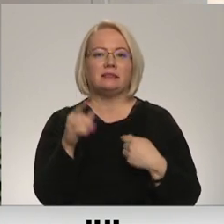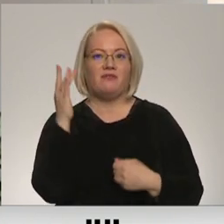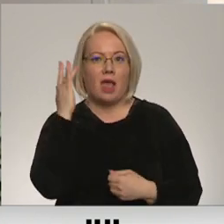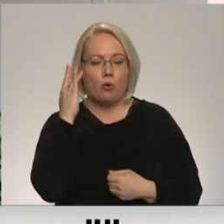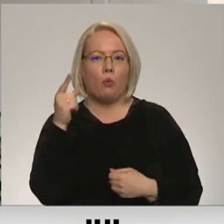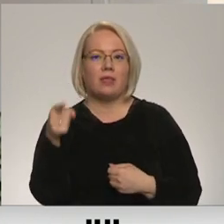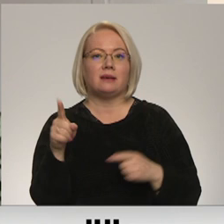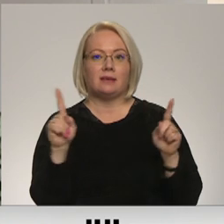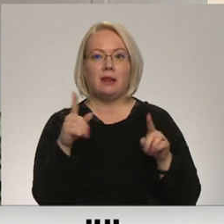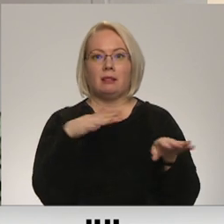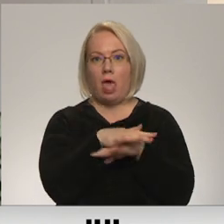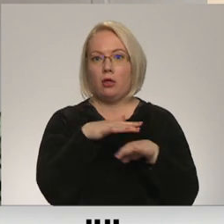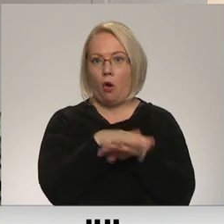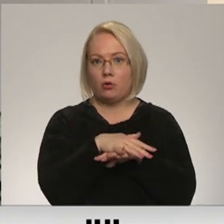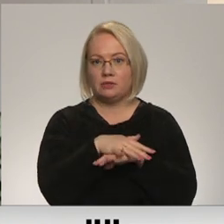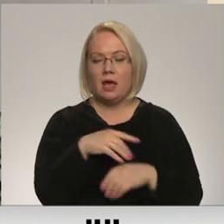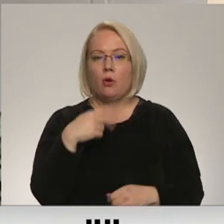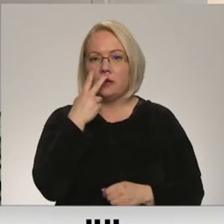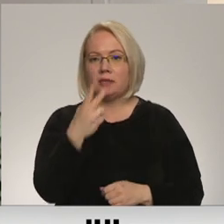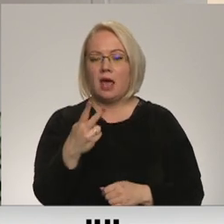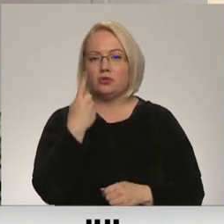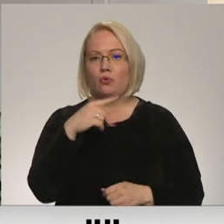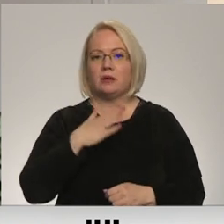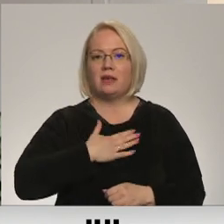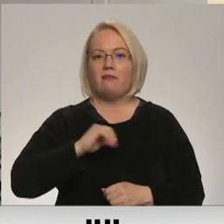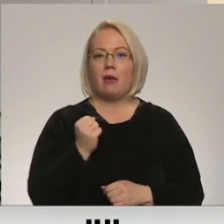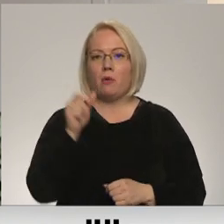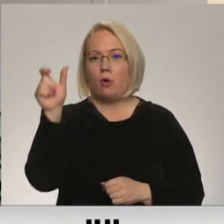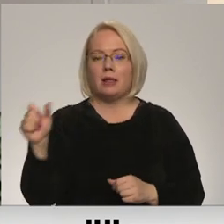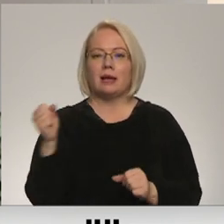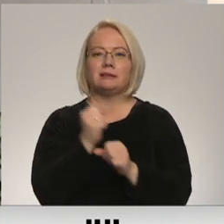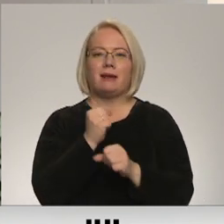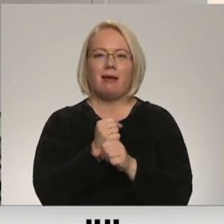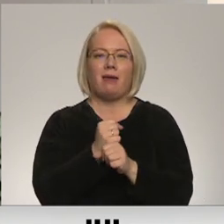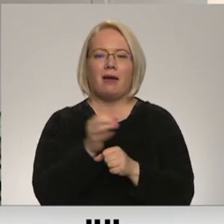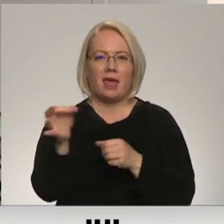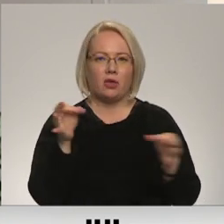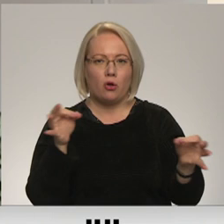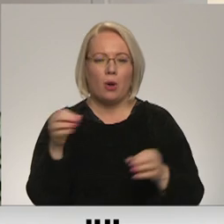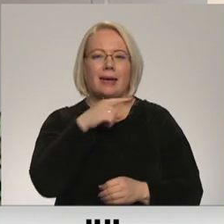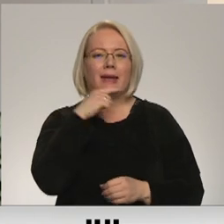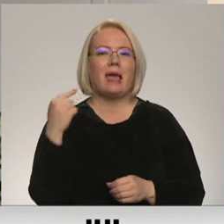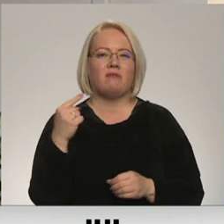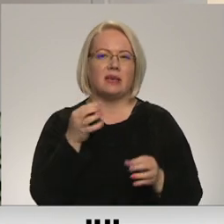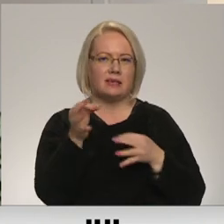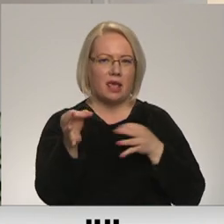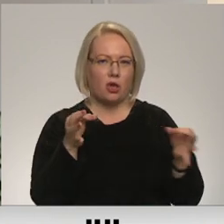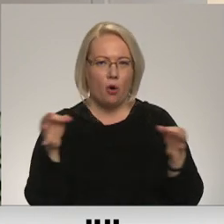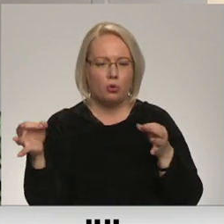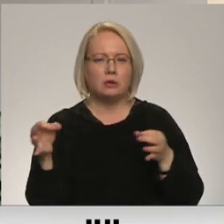Tas, ko es redzu no saviem kolēģiem, kas strādāja reģionos, Krievijas reģionos, kas